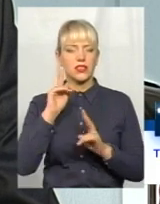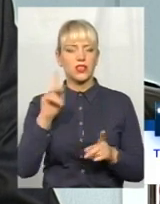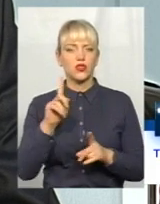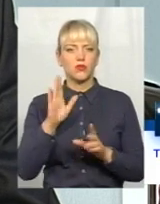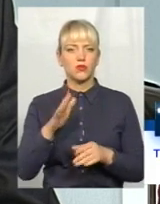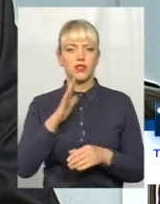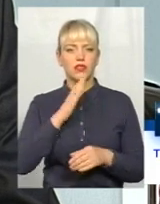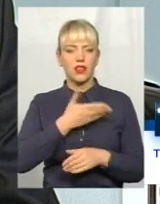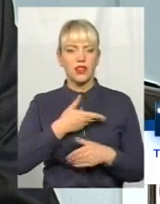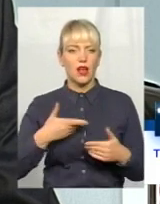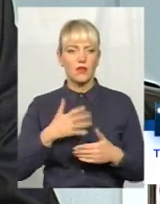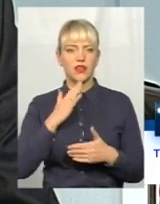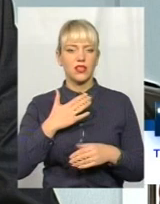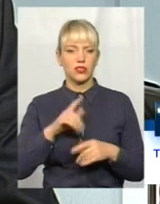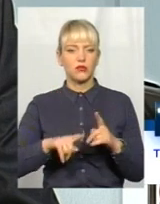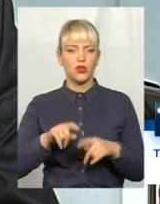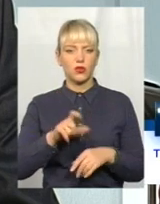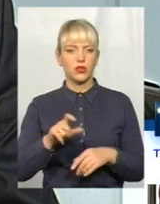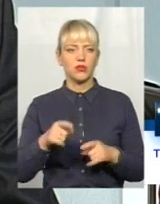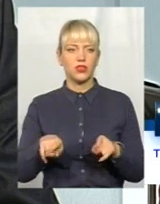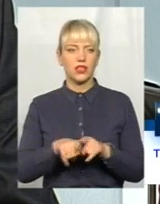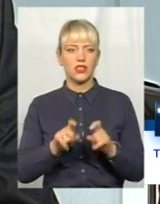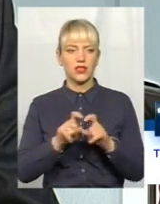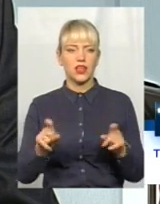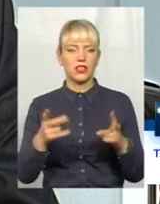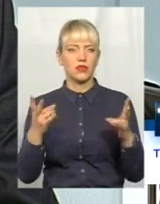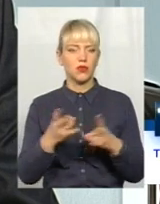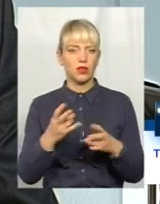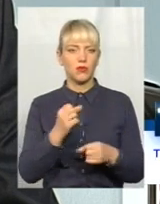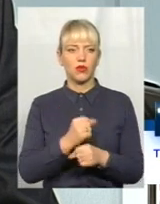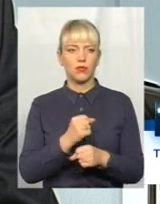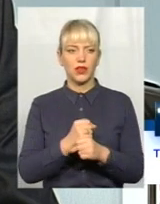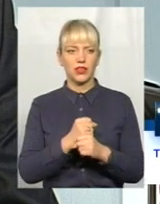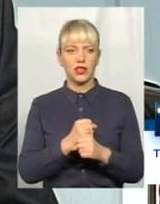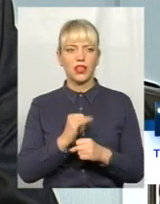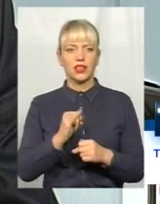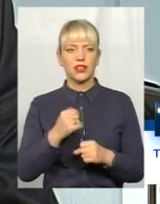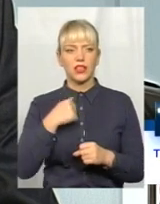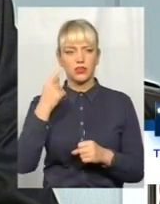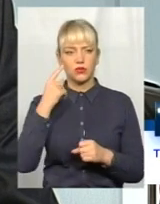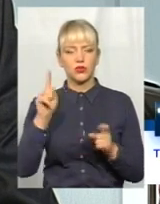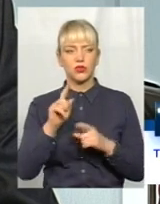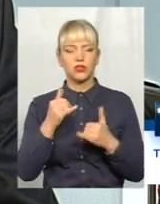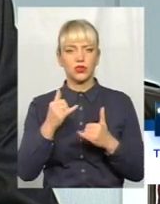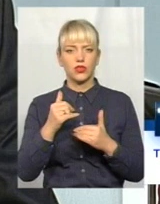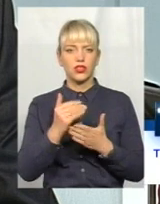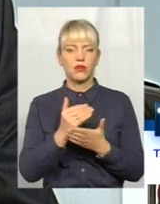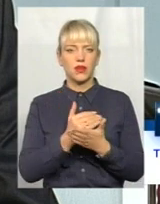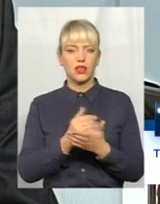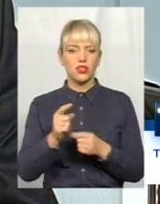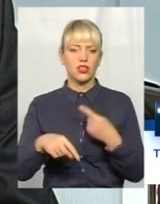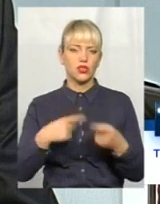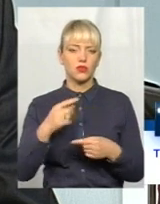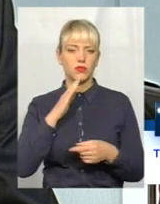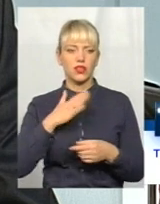чи з нашими родичами. І такий заклад однозначно потрібно робити. І я думаю, що і сьогоднішня передача, і наступні